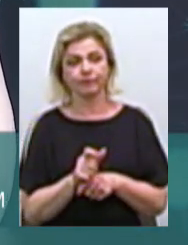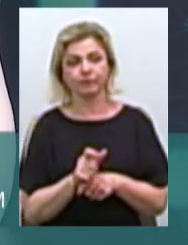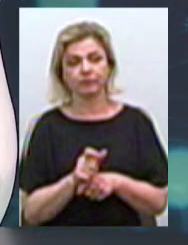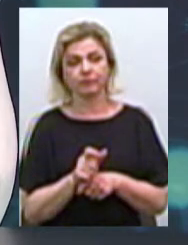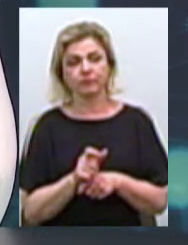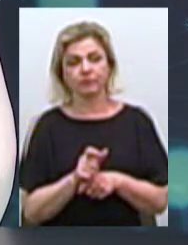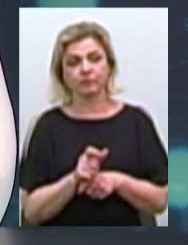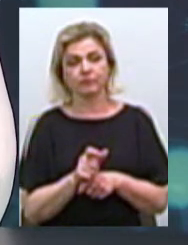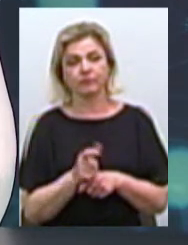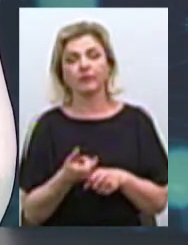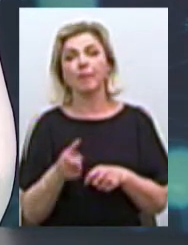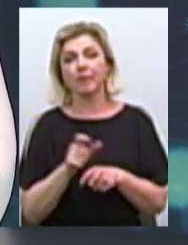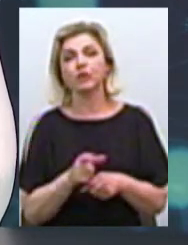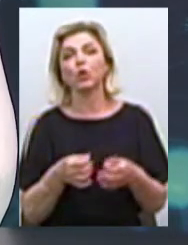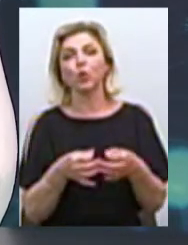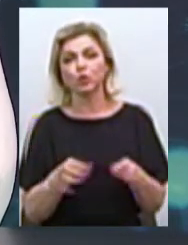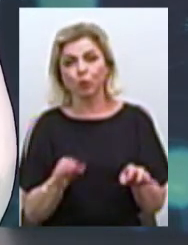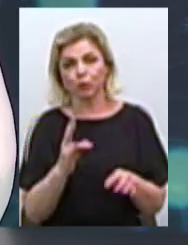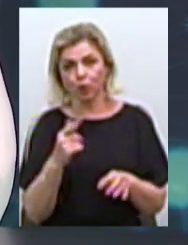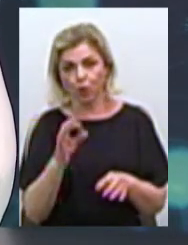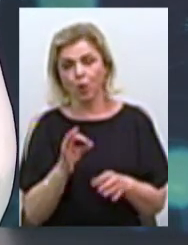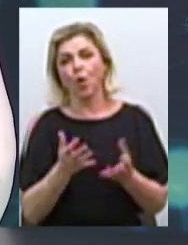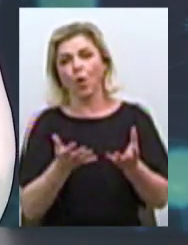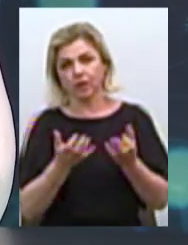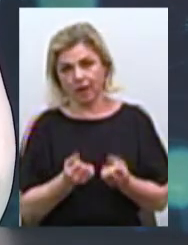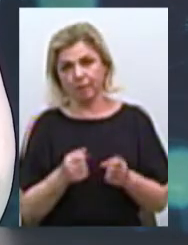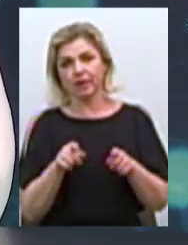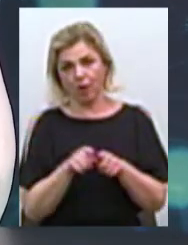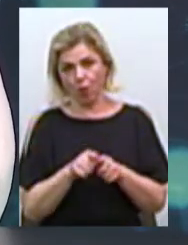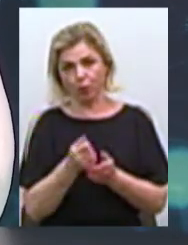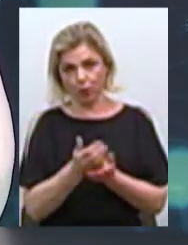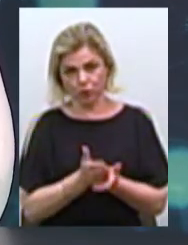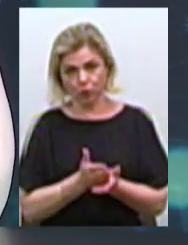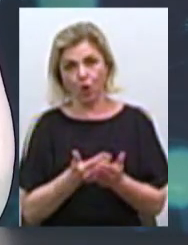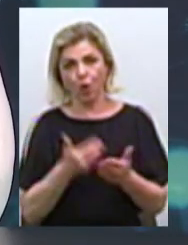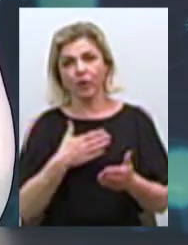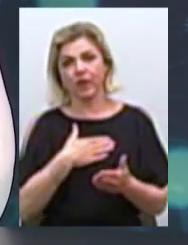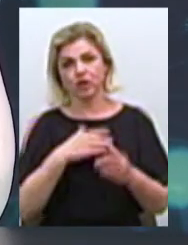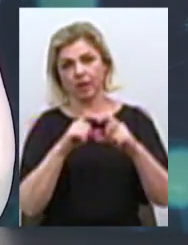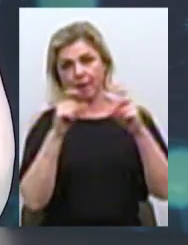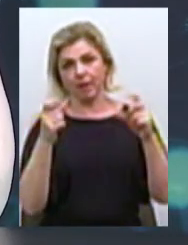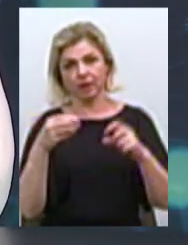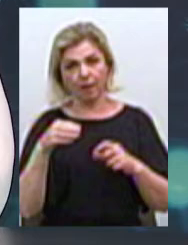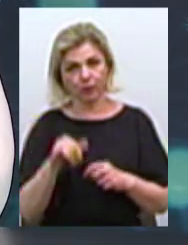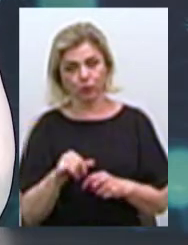більш доступного отримання зазначеної послуги саме від СНАП, від нашого департаменту.